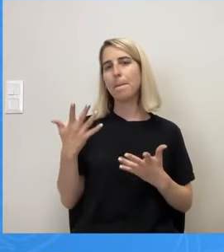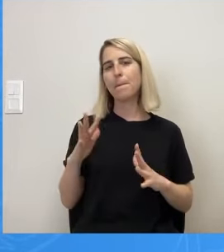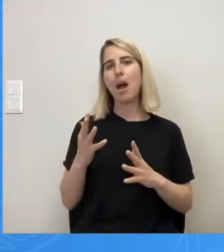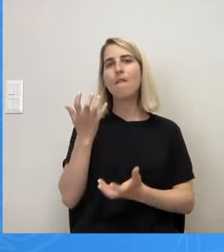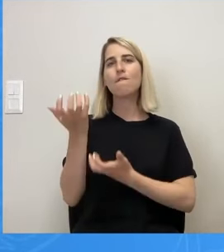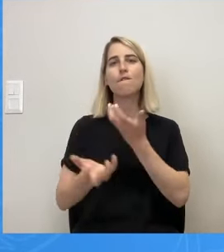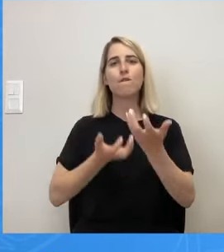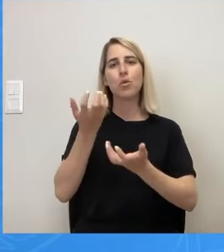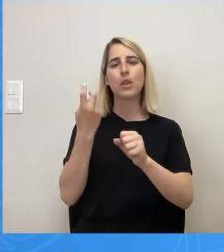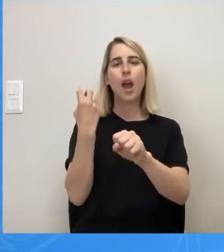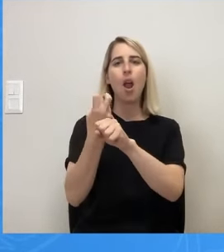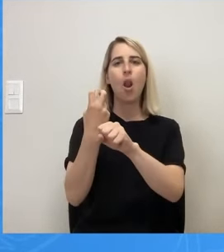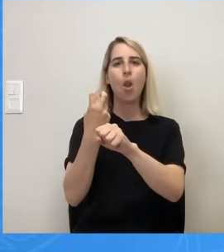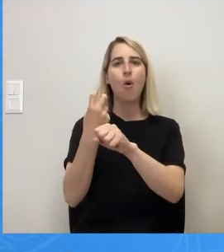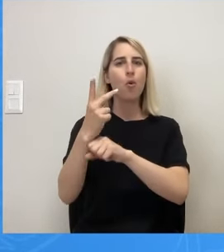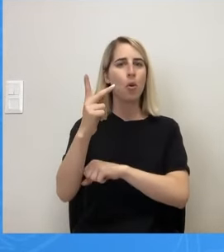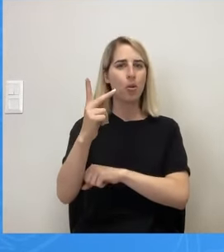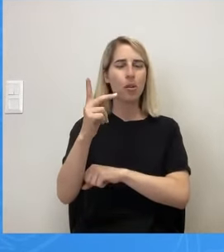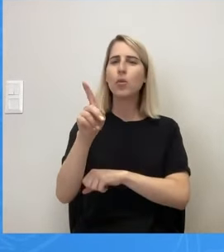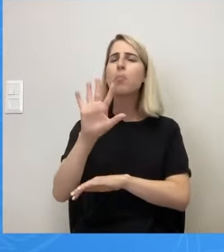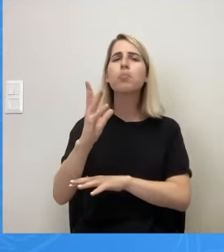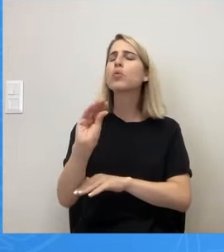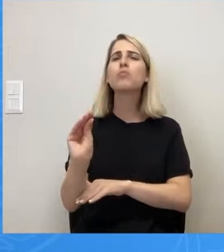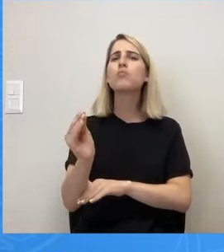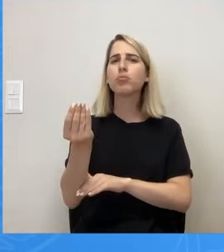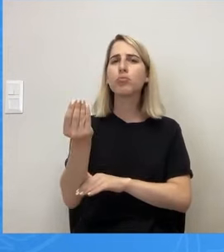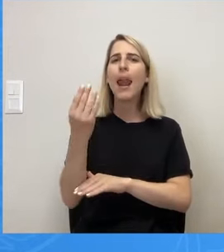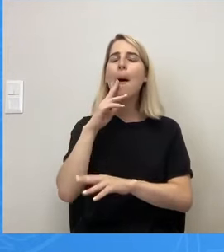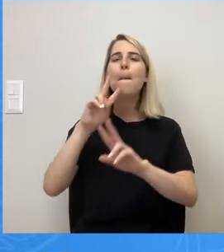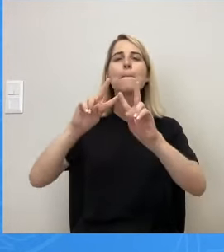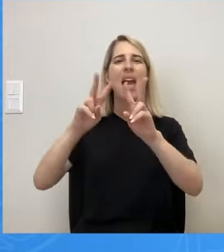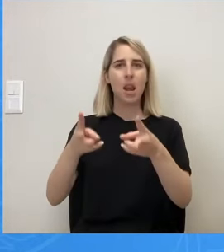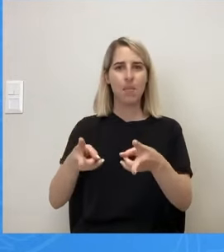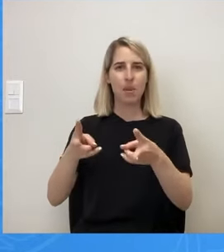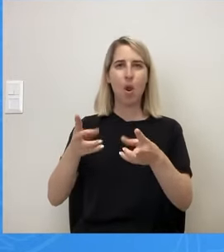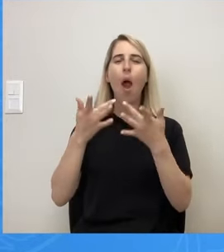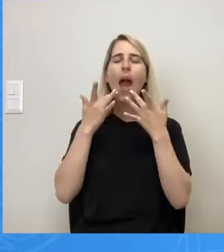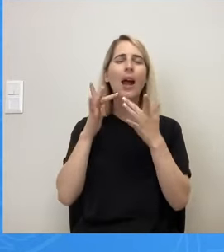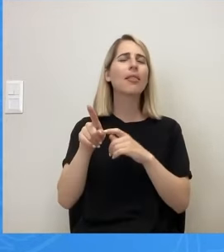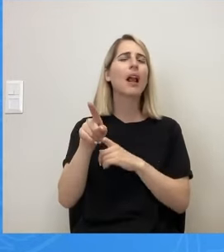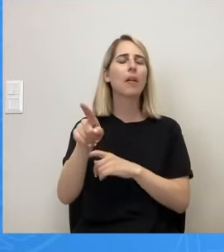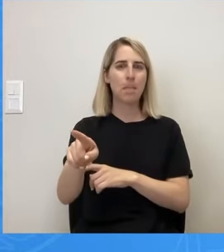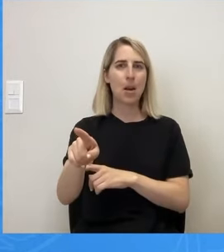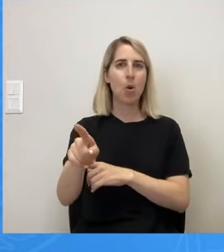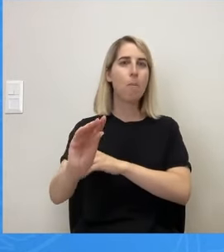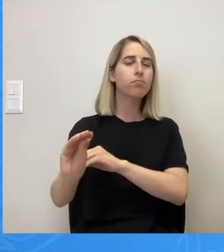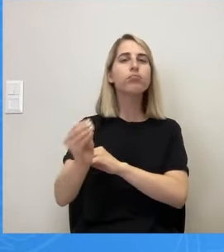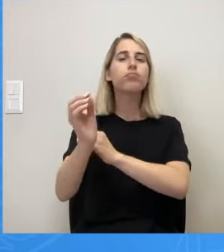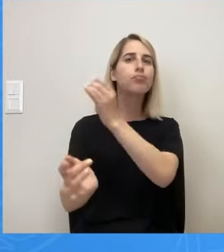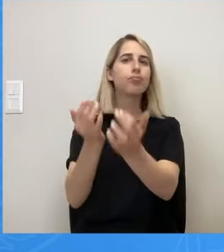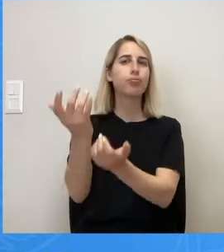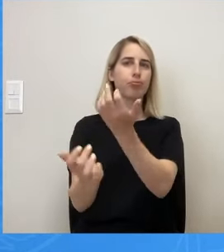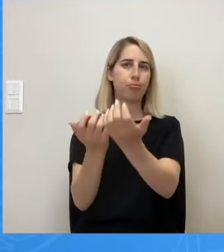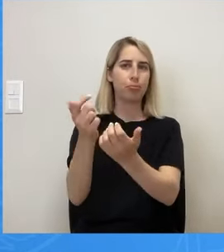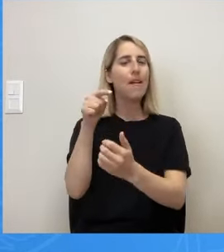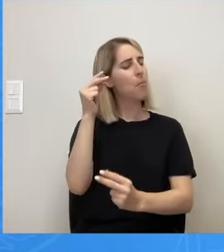ξεκινήσε από το εγκατελειμμένο περίπτερο. Υπάρχει πρόβλημα. Εμείς και στο παρελθόν είχαμε